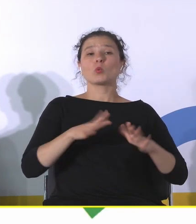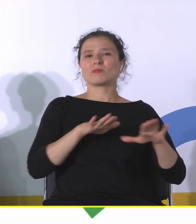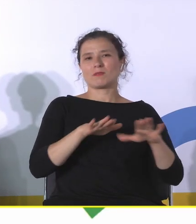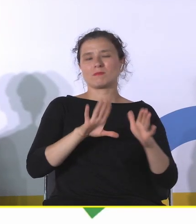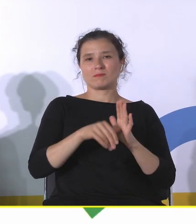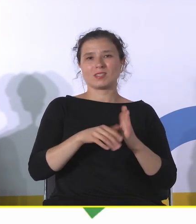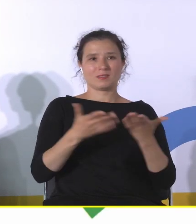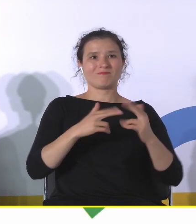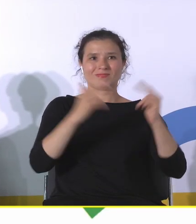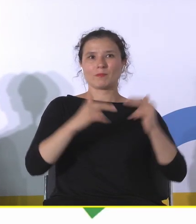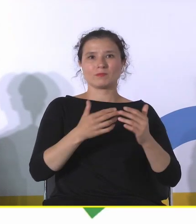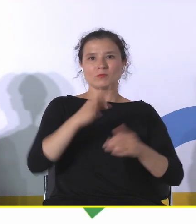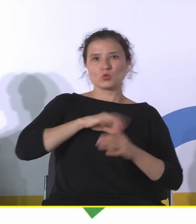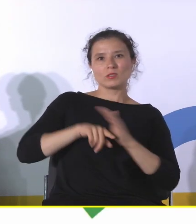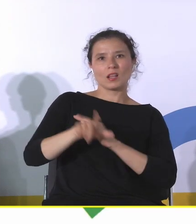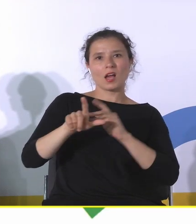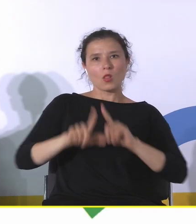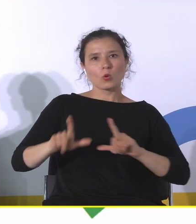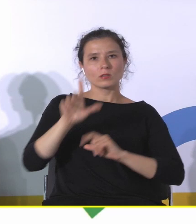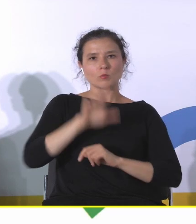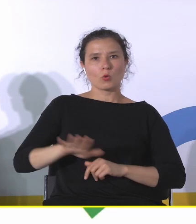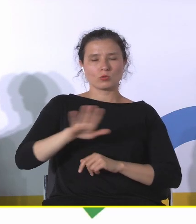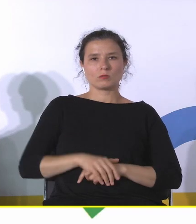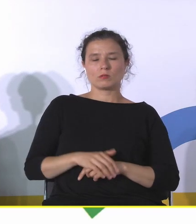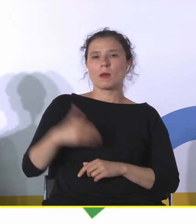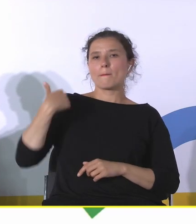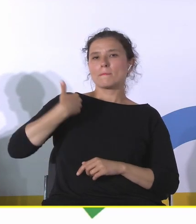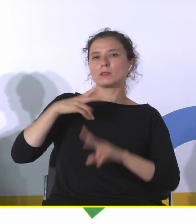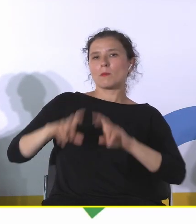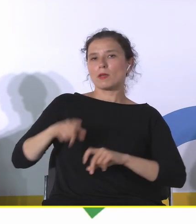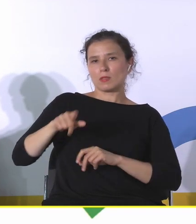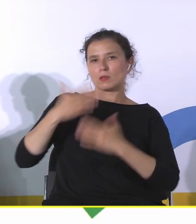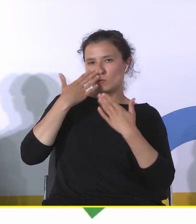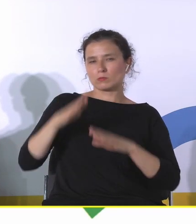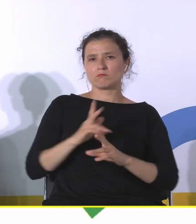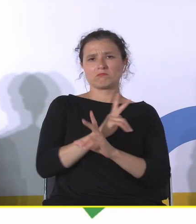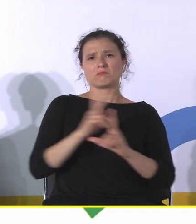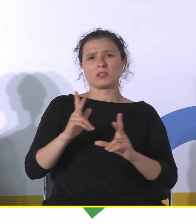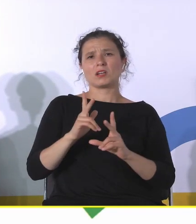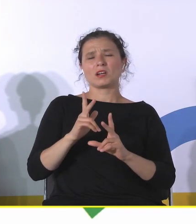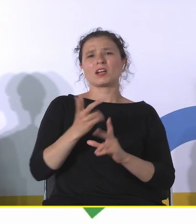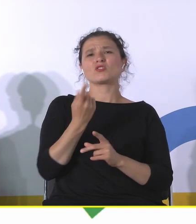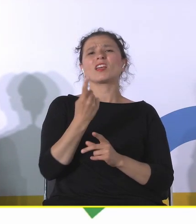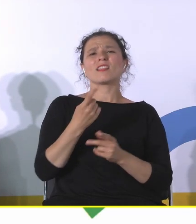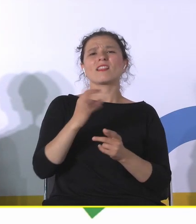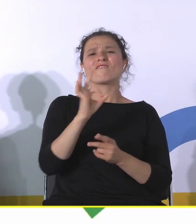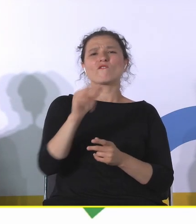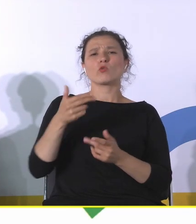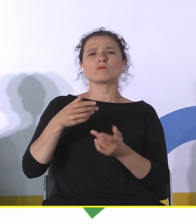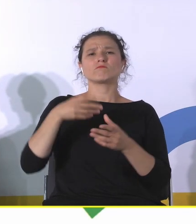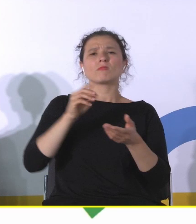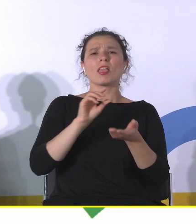dla lokalnej społeczności. Brytyjskie badania pokazują, że każdy fund zainwestowany w dziedzictwo przynosi